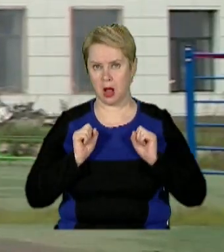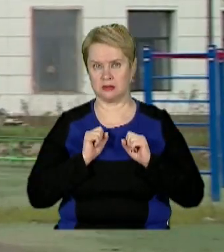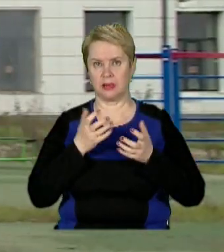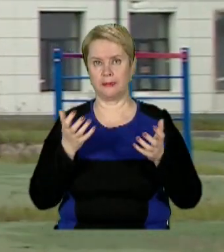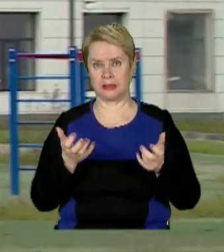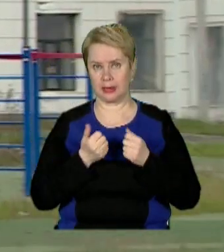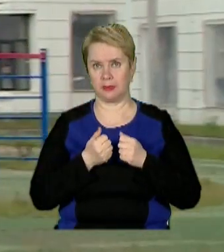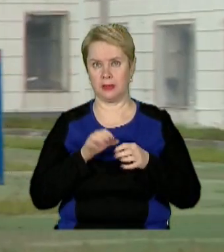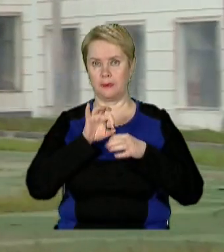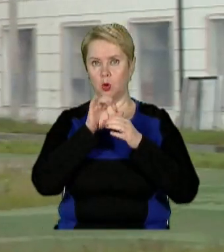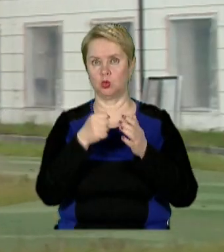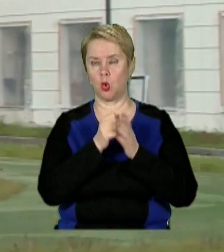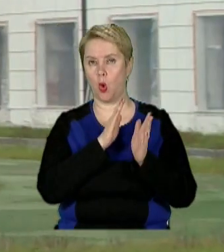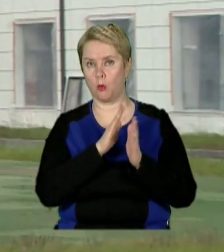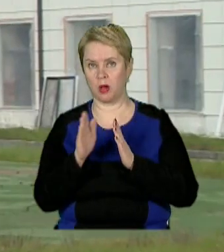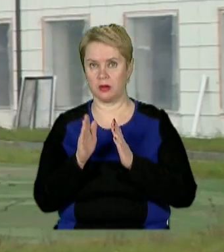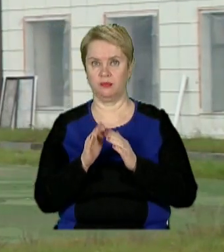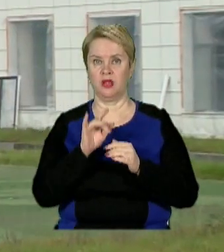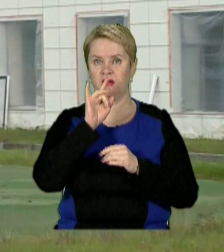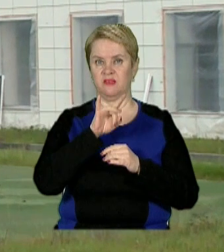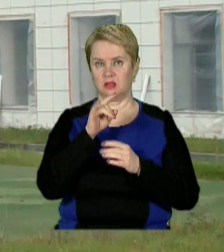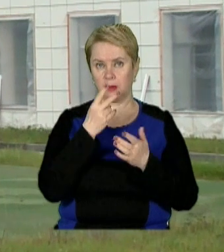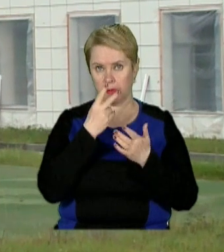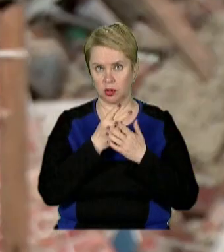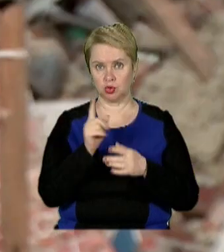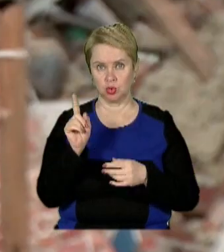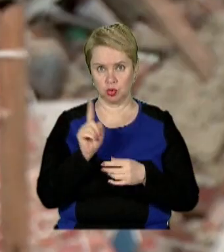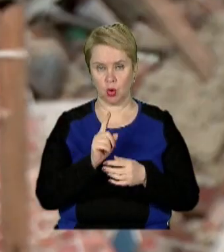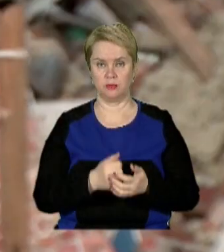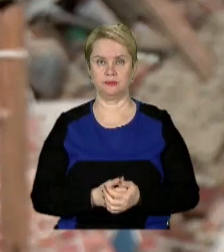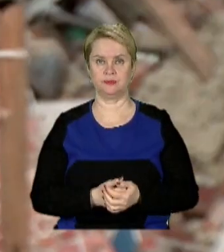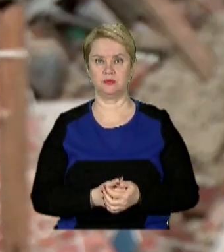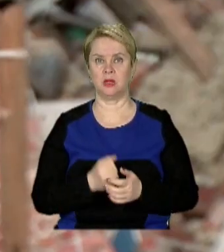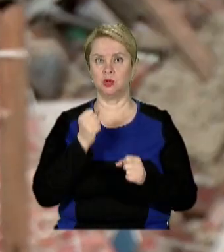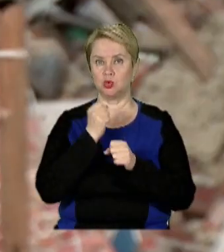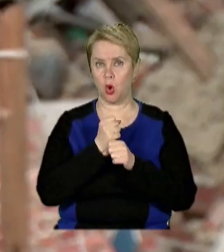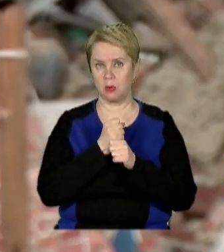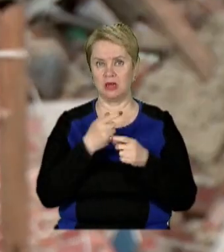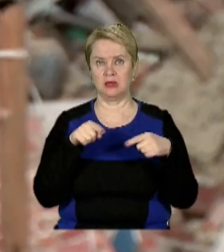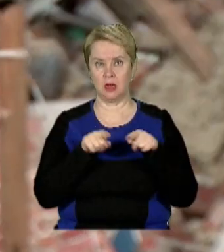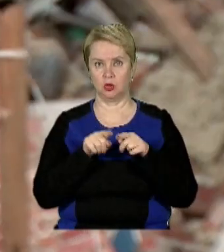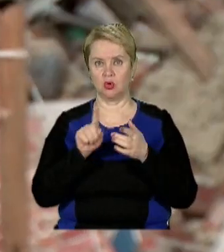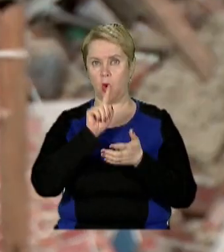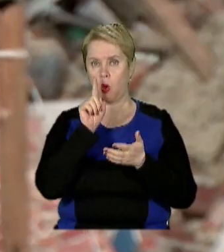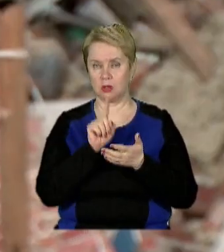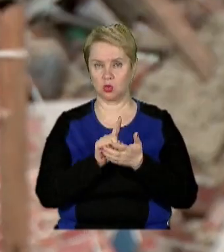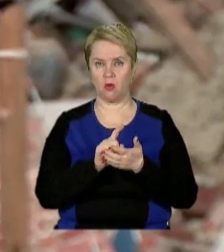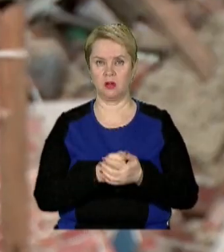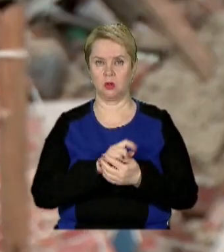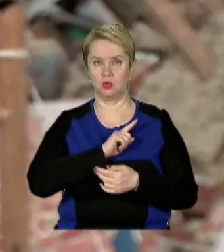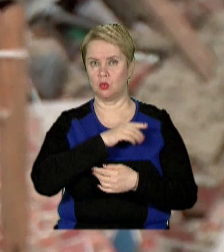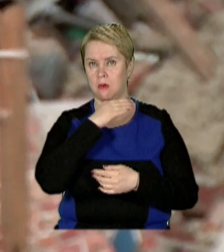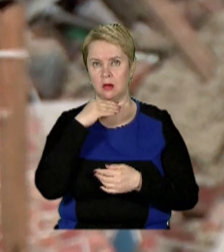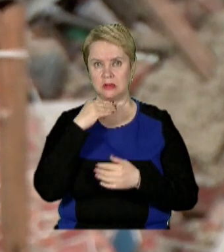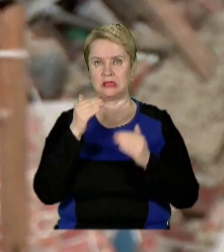підтримувати, приводимо до порядку. Вікна, ви бачите, що зробили. Також обов'язково дуже